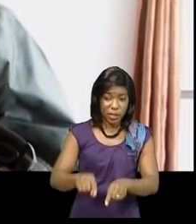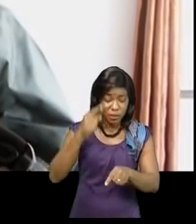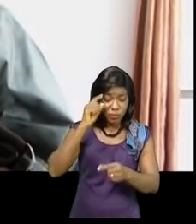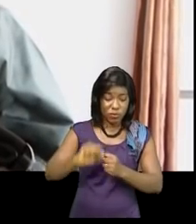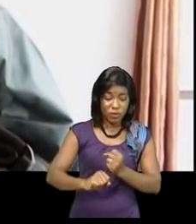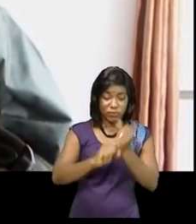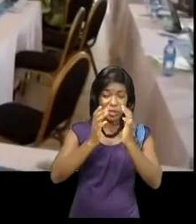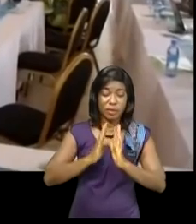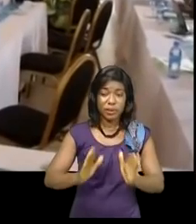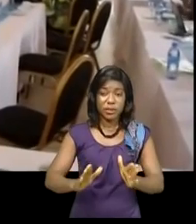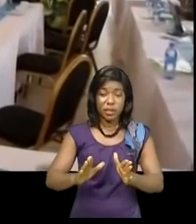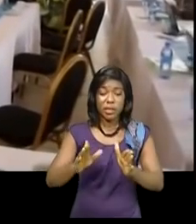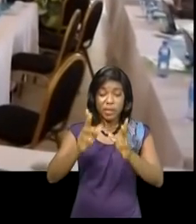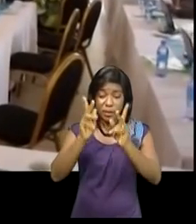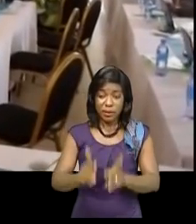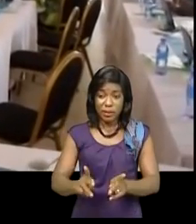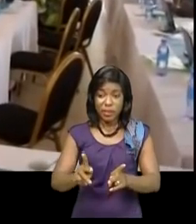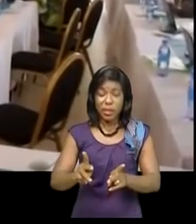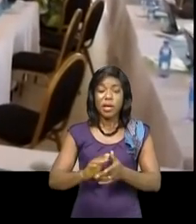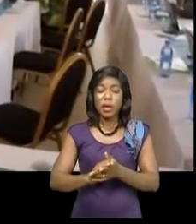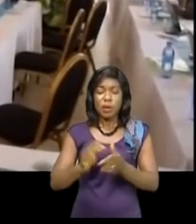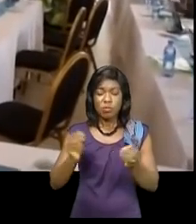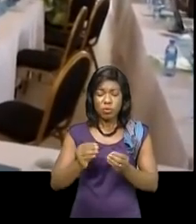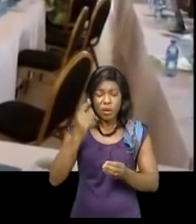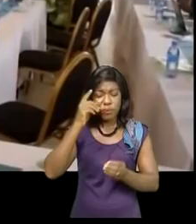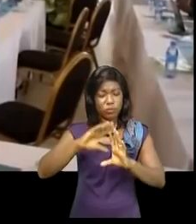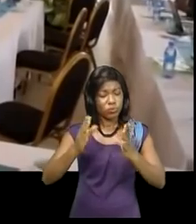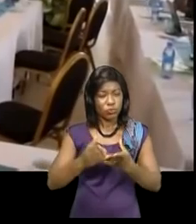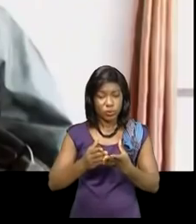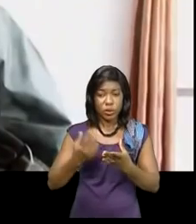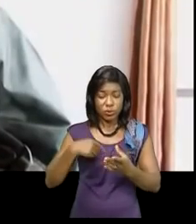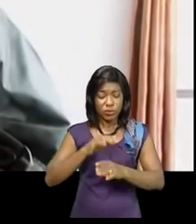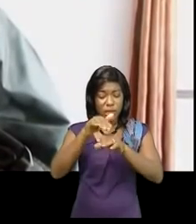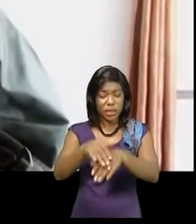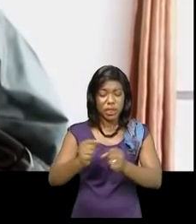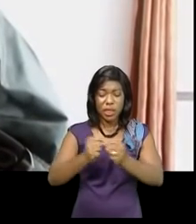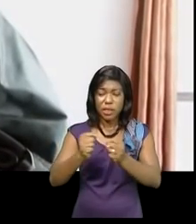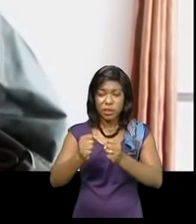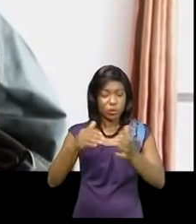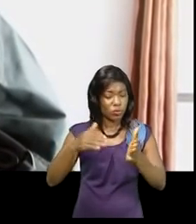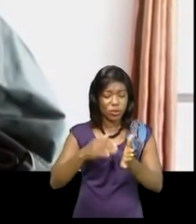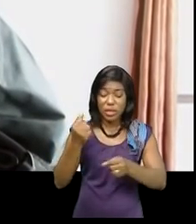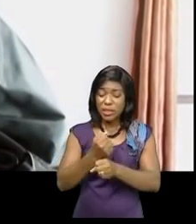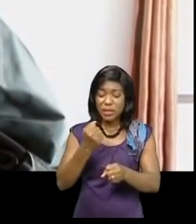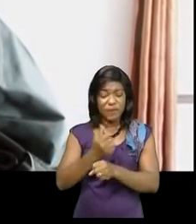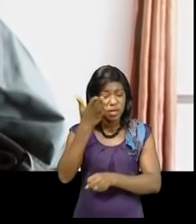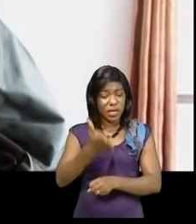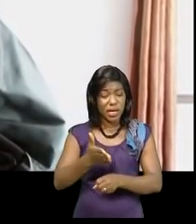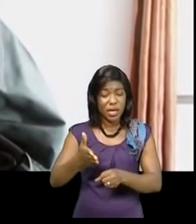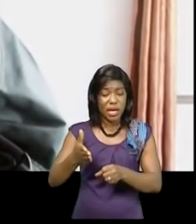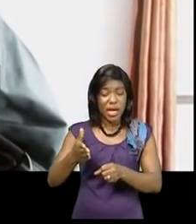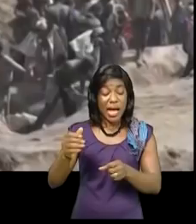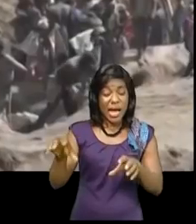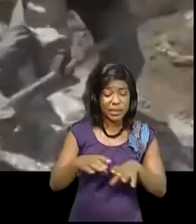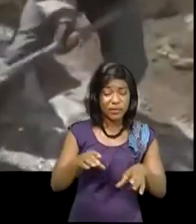capacités des citoyens de l'Oualabé afin que tous nous soyons engagés dans la lutte contre cette activité ignoble